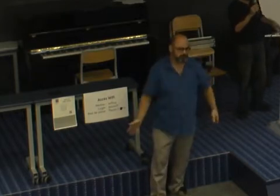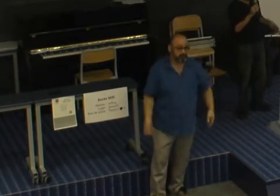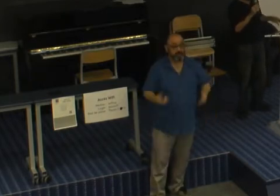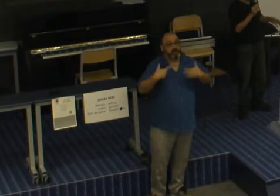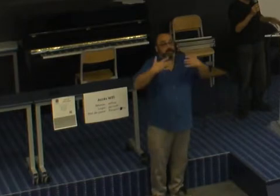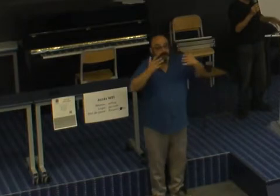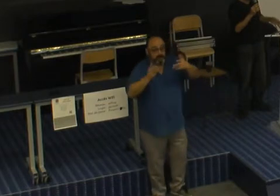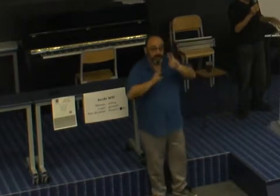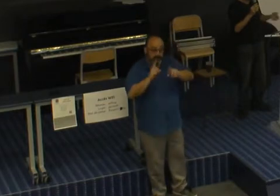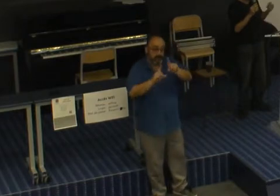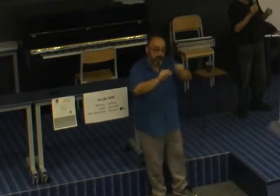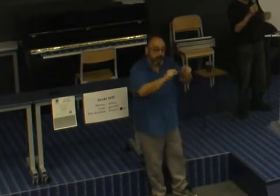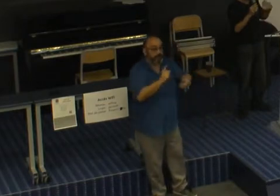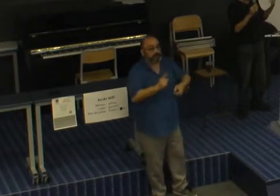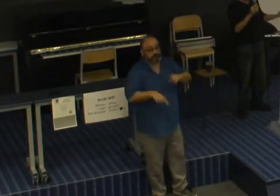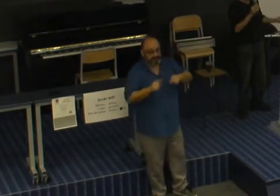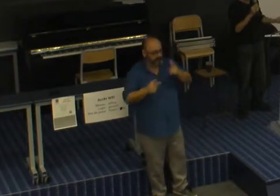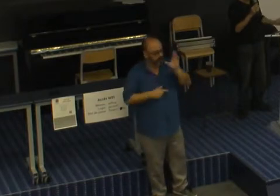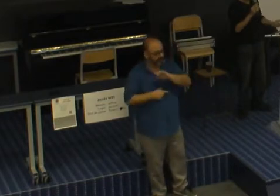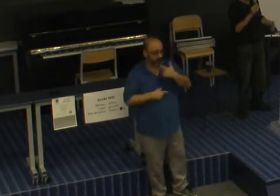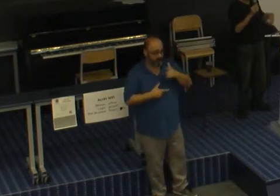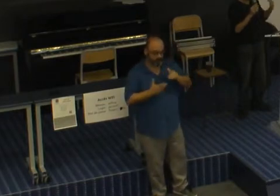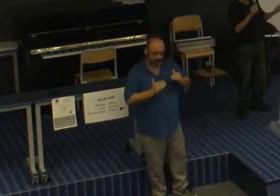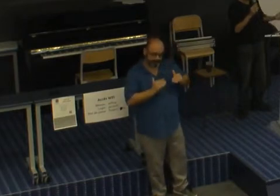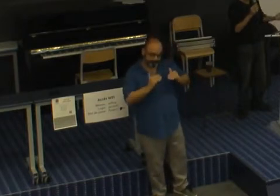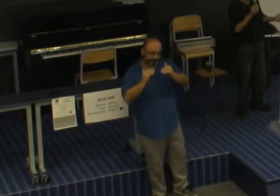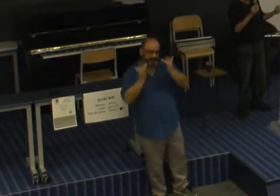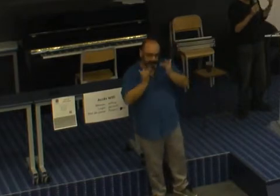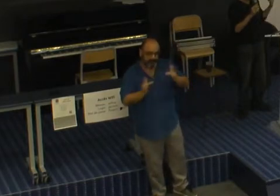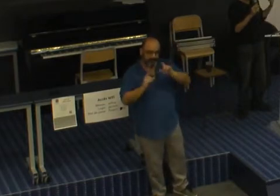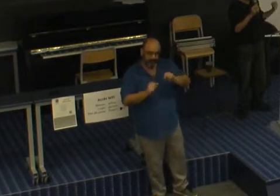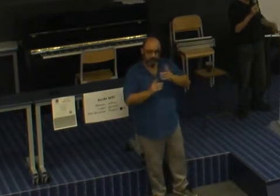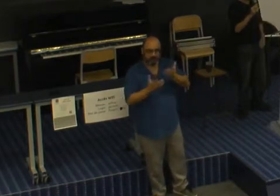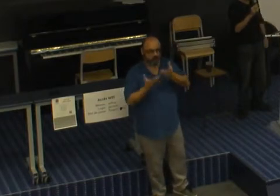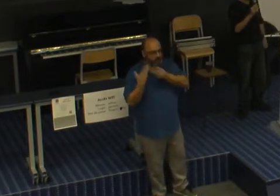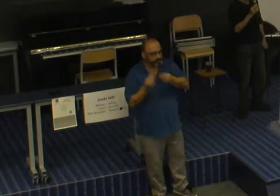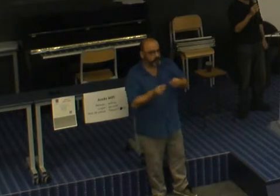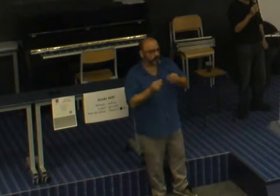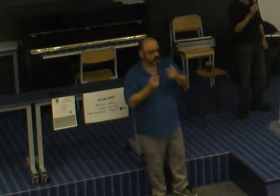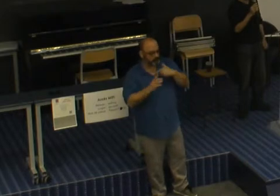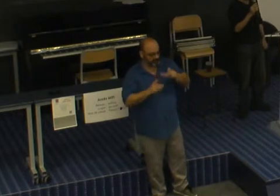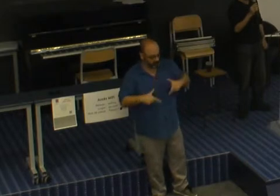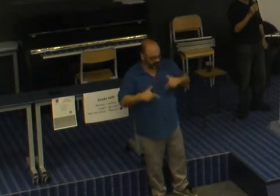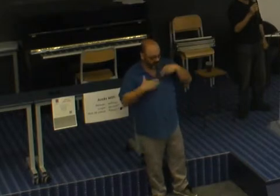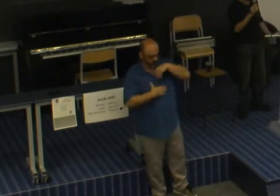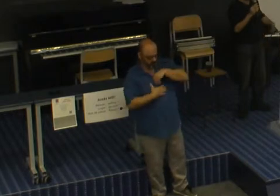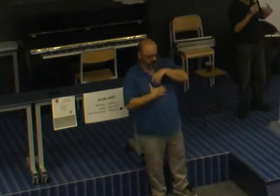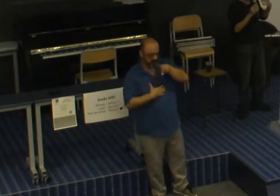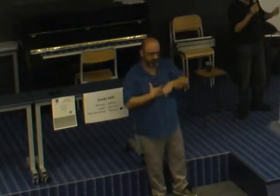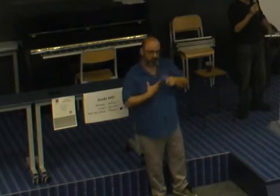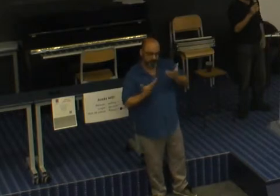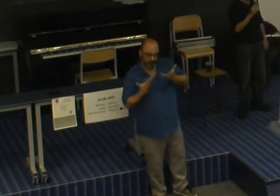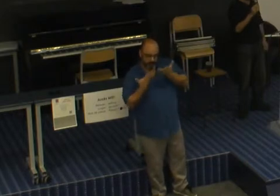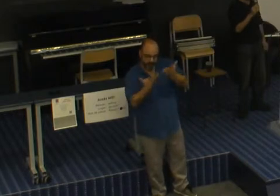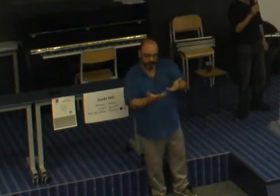mais on oublie qu'avoir un peu d'expérience, peut aider et que les gens qui ont du vécu peuvent apporter des choses.